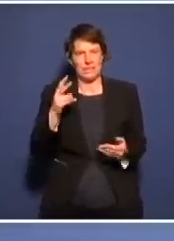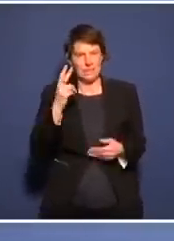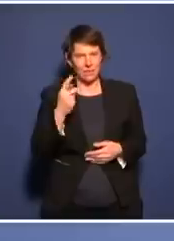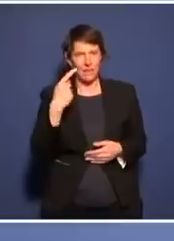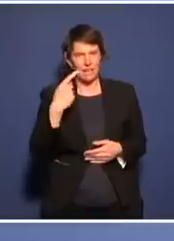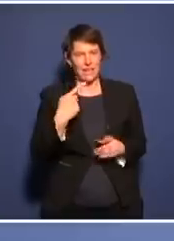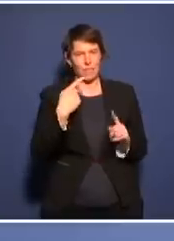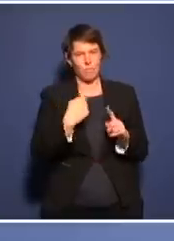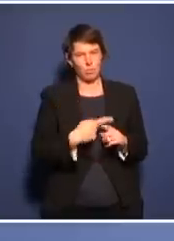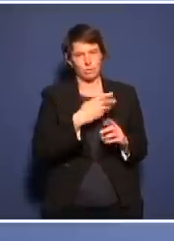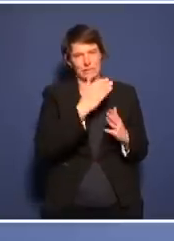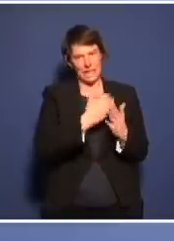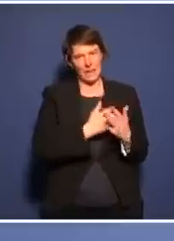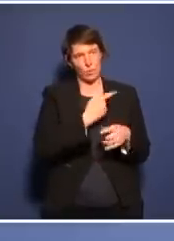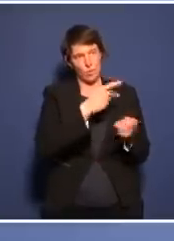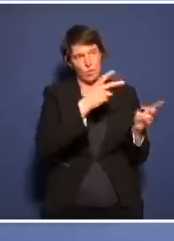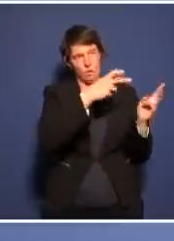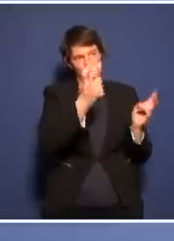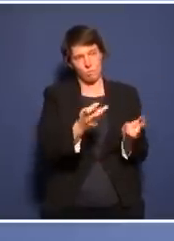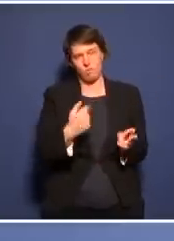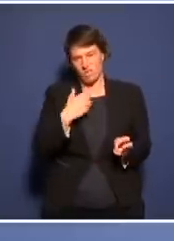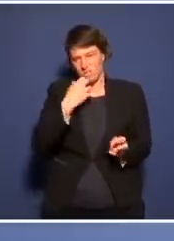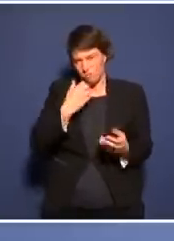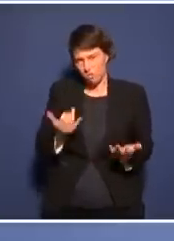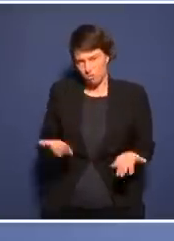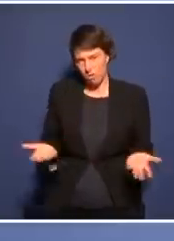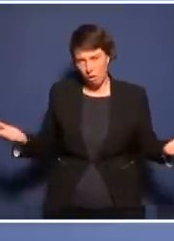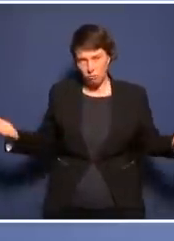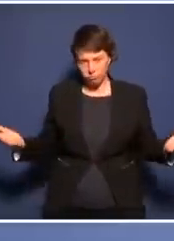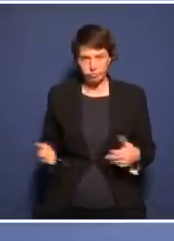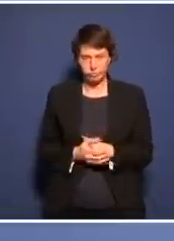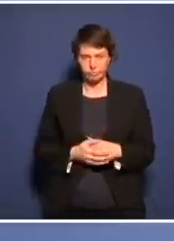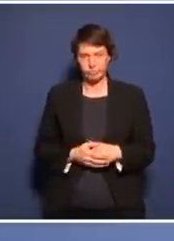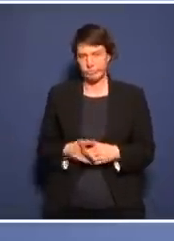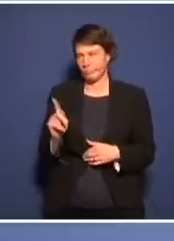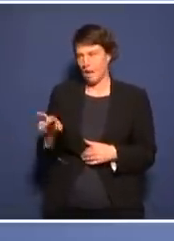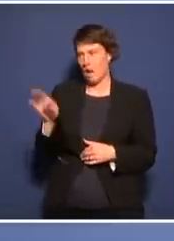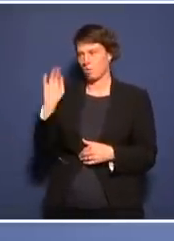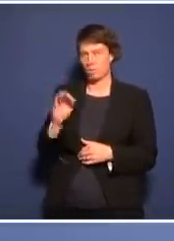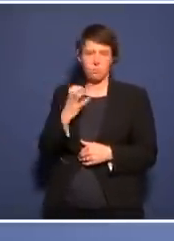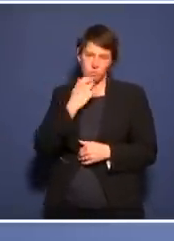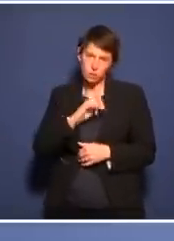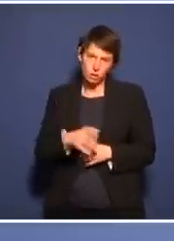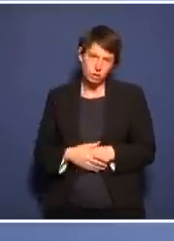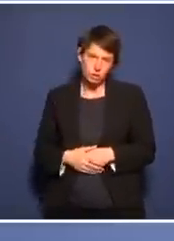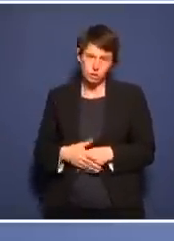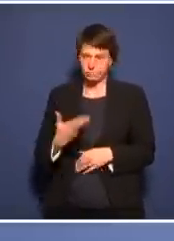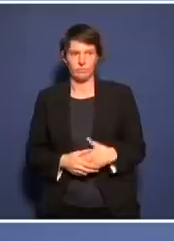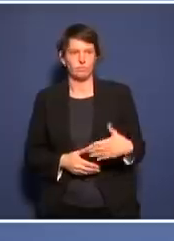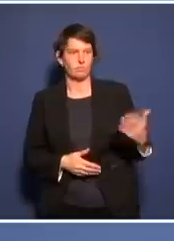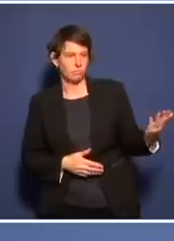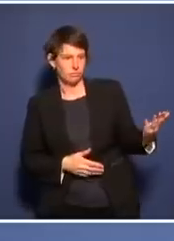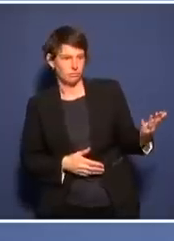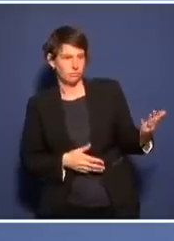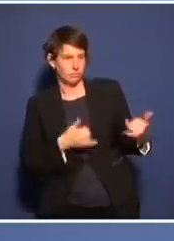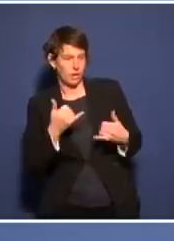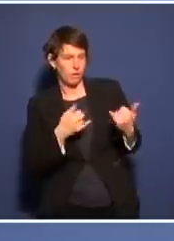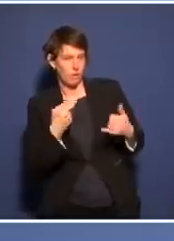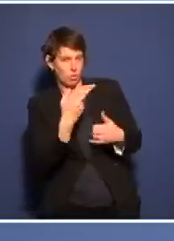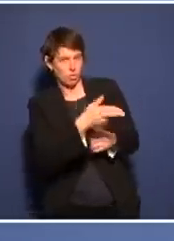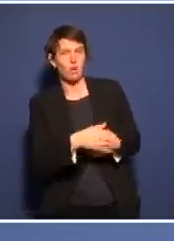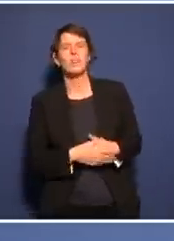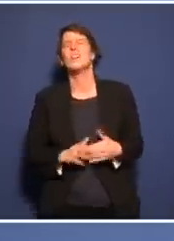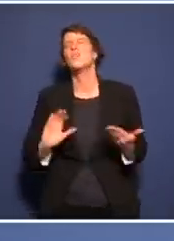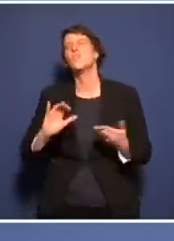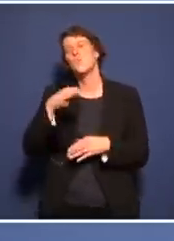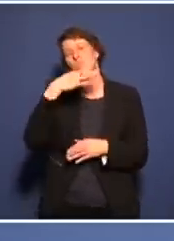Regelung überall umgesetzt hätten und bedauere das daher. Das war es für